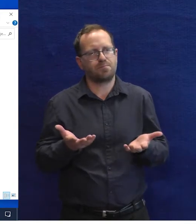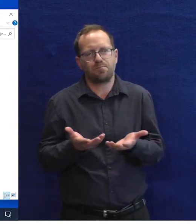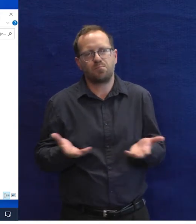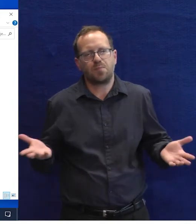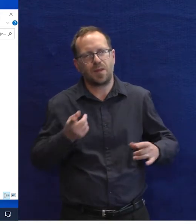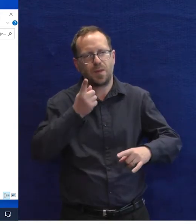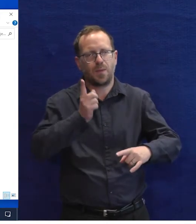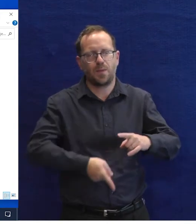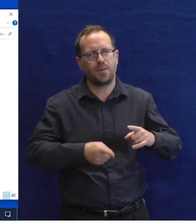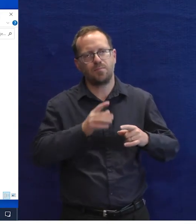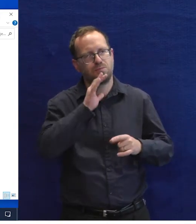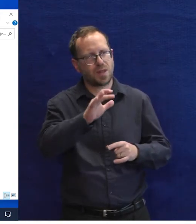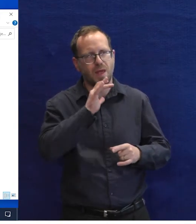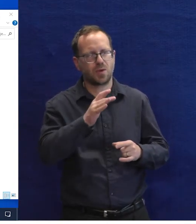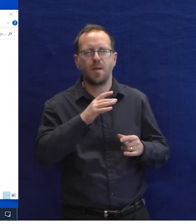Objedem se bez toho.